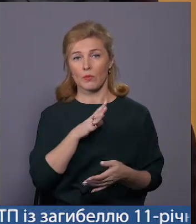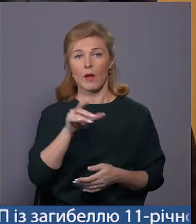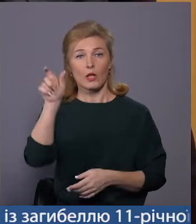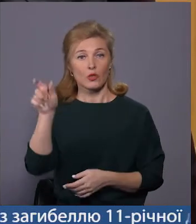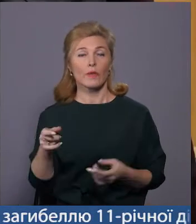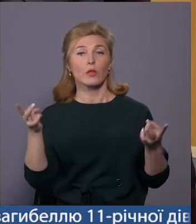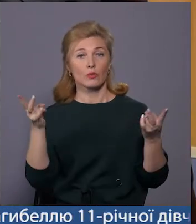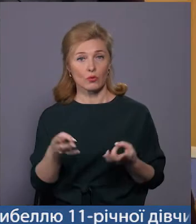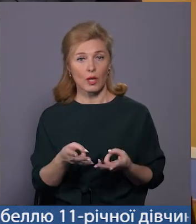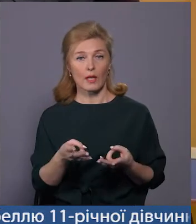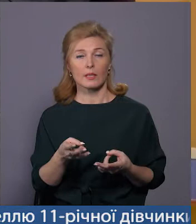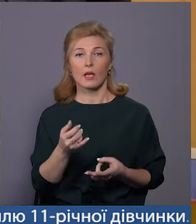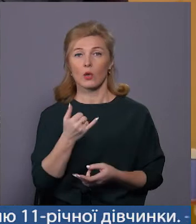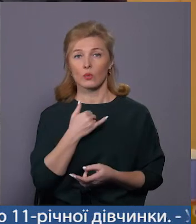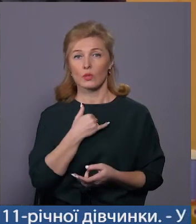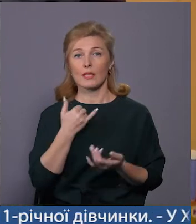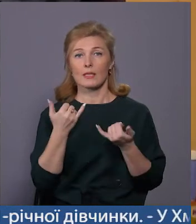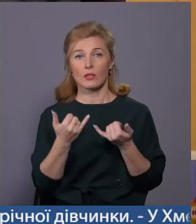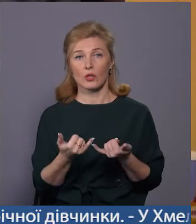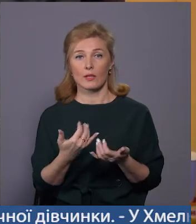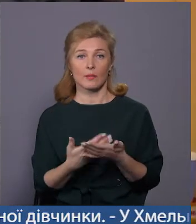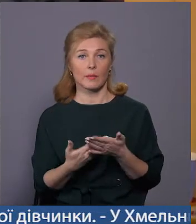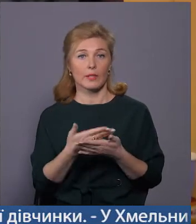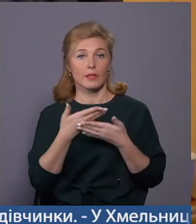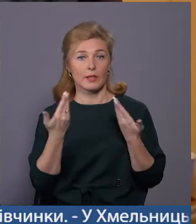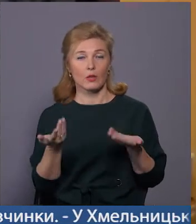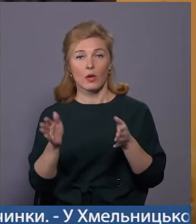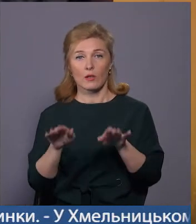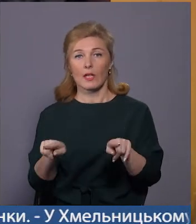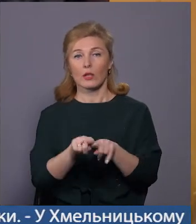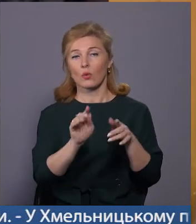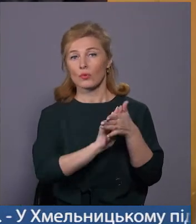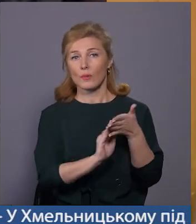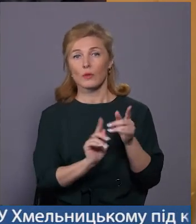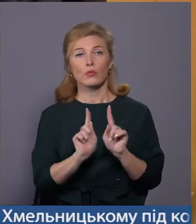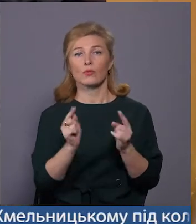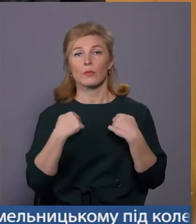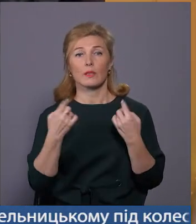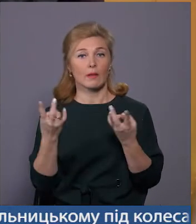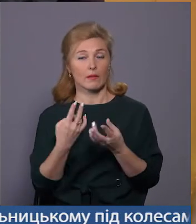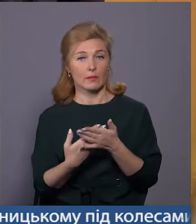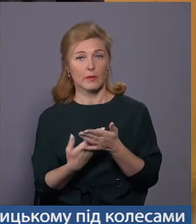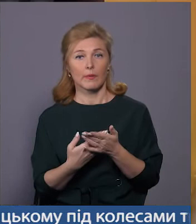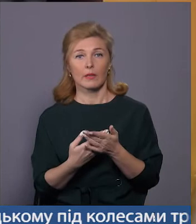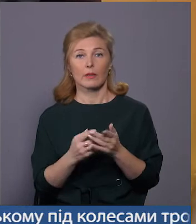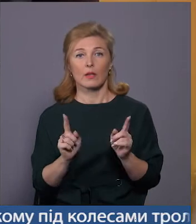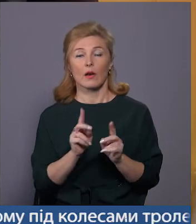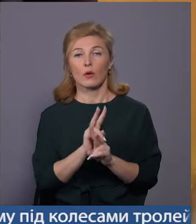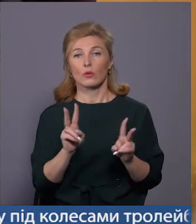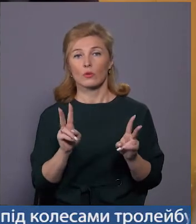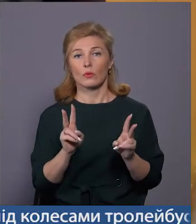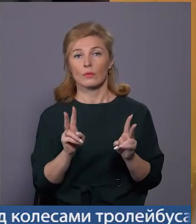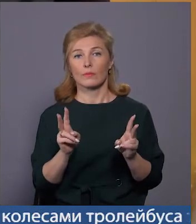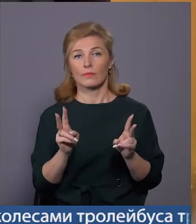нуждається в чому-то, і в нас, ну, как бы, сейчас нету. Он оставляє таку записку, в чому нуждається, що він іщить там. Хтось тут